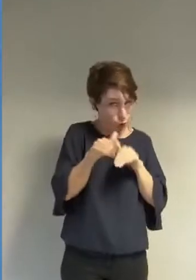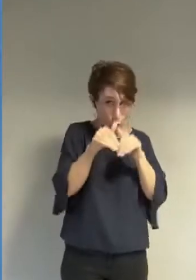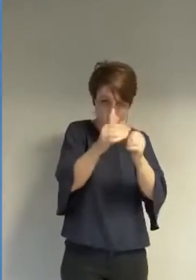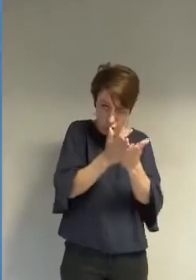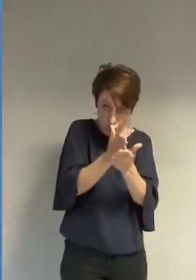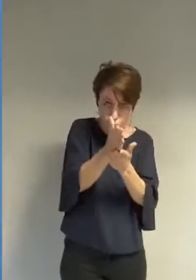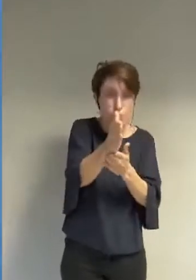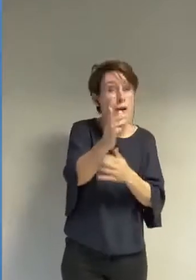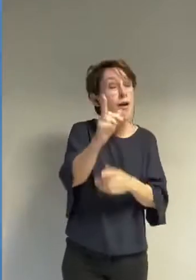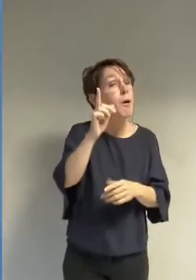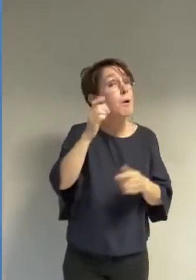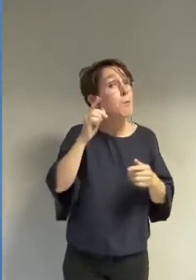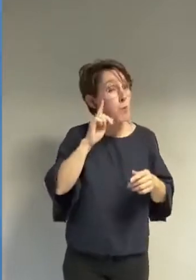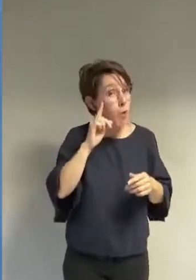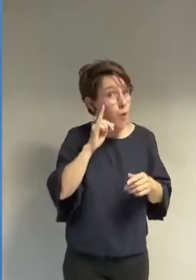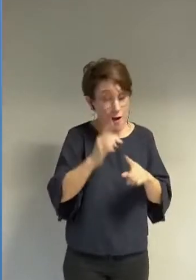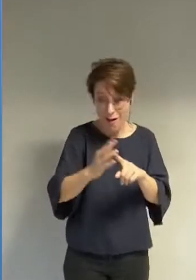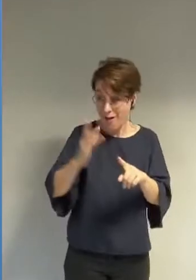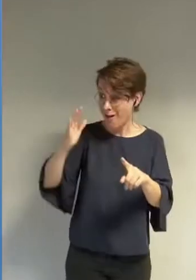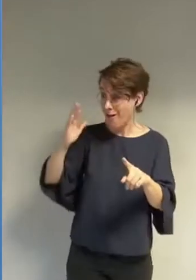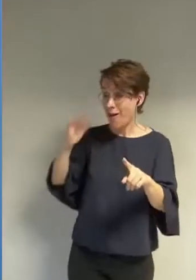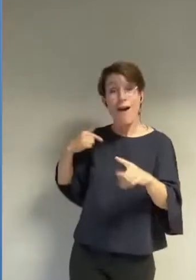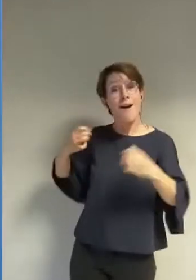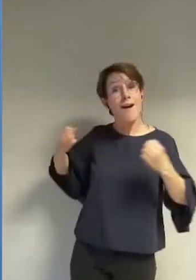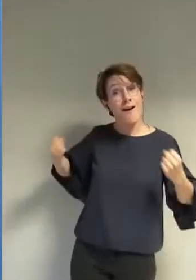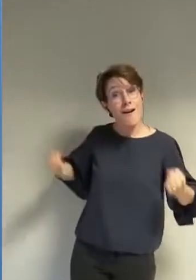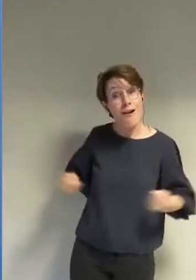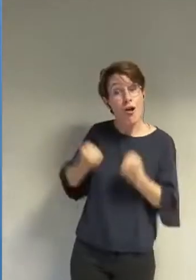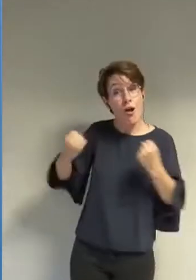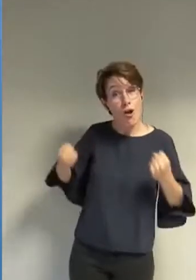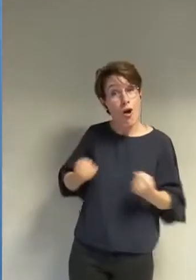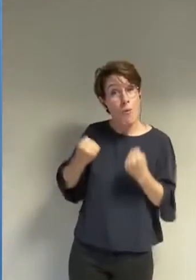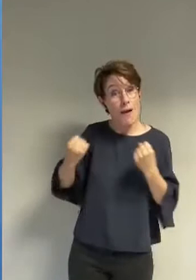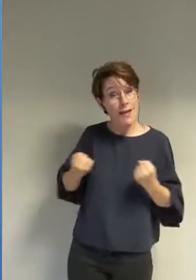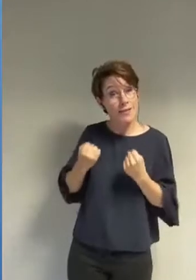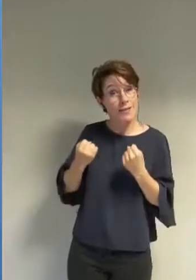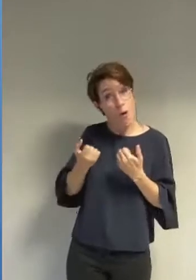jamais été fait de cette question dans le projet de grenoble en commun